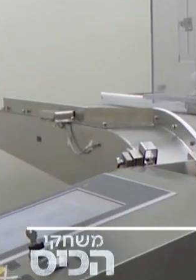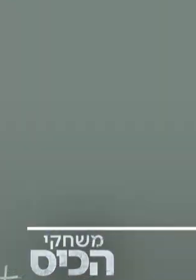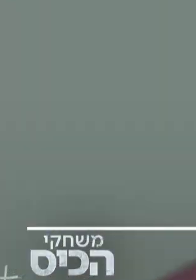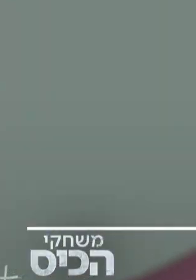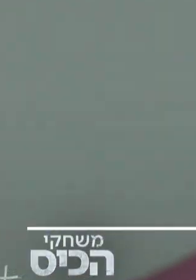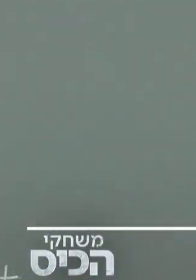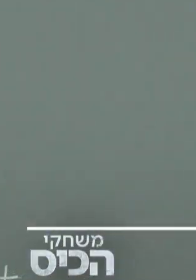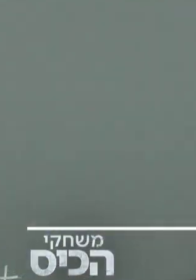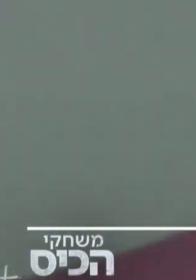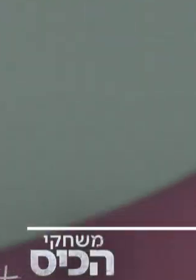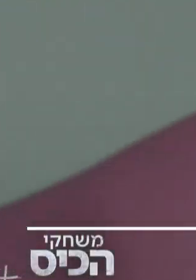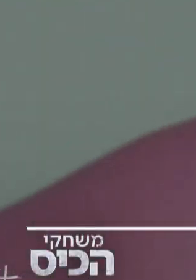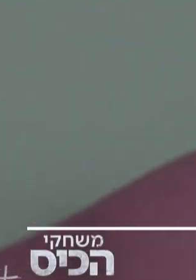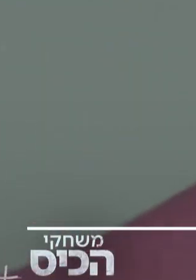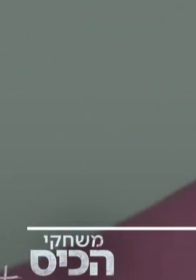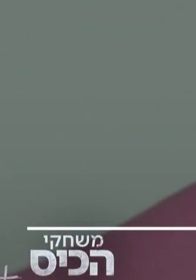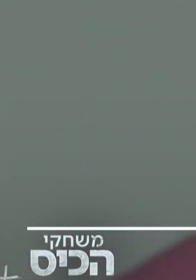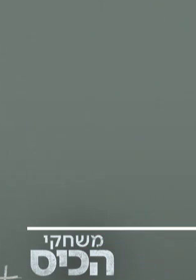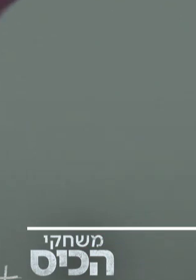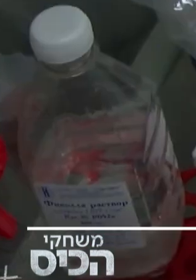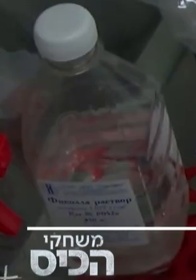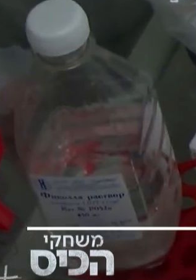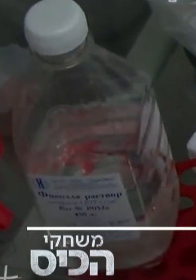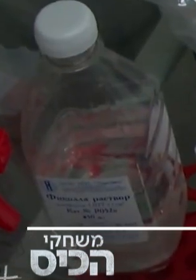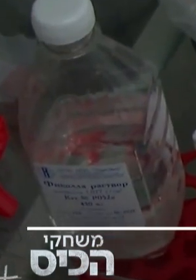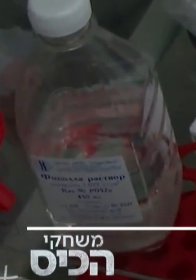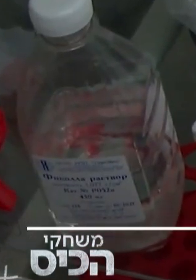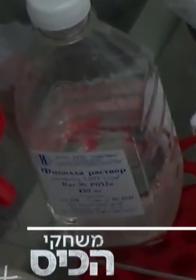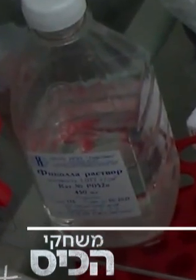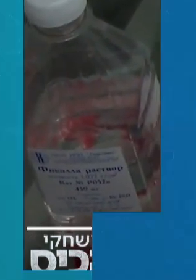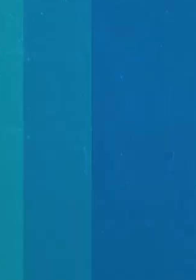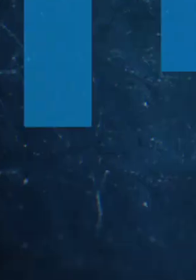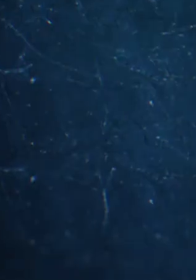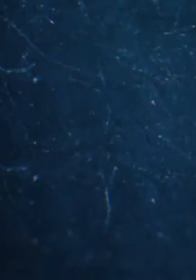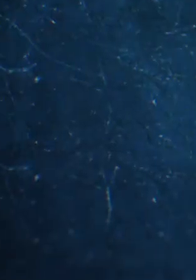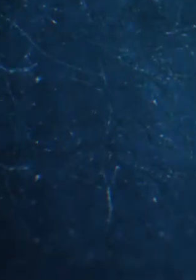הטכנולוגיה לא מאשר את פרסומות שטוענות שיש קשר בין חיסונים לאוטיזם.